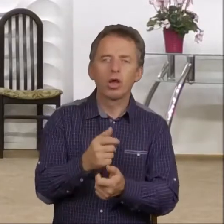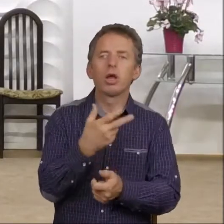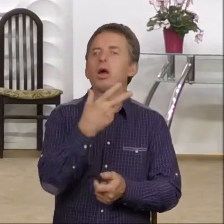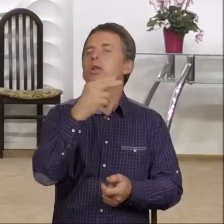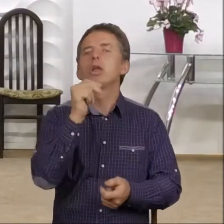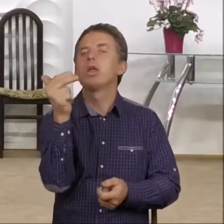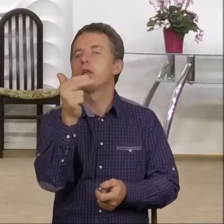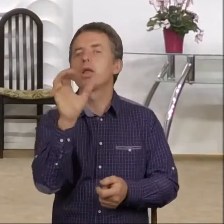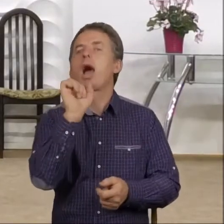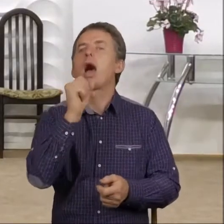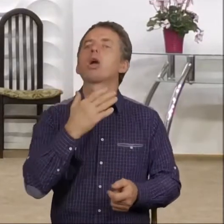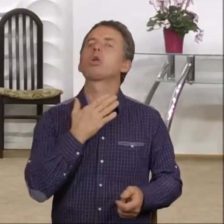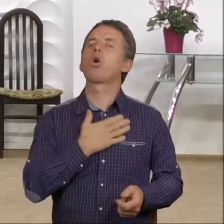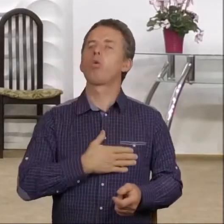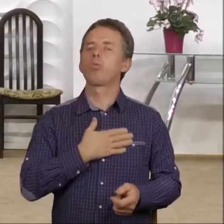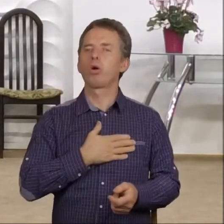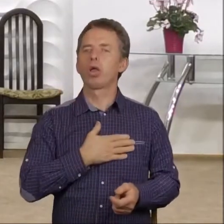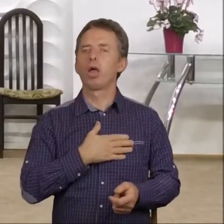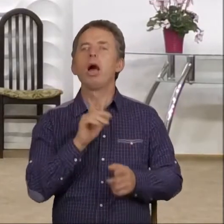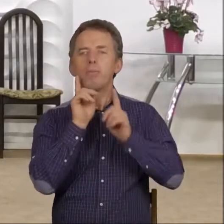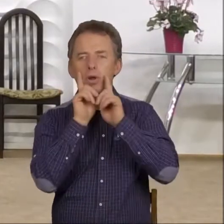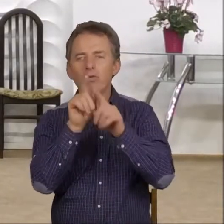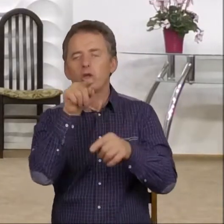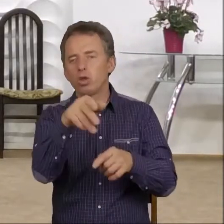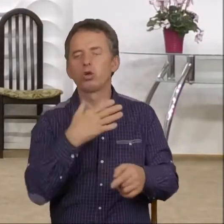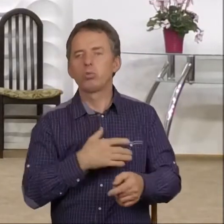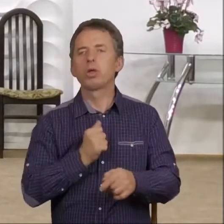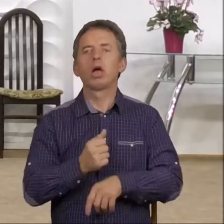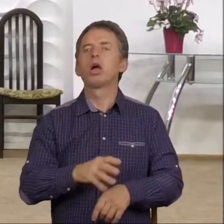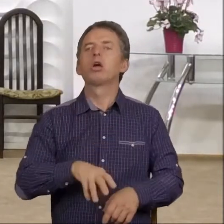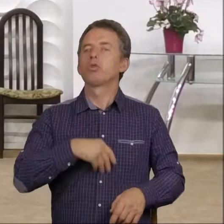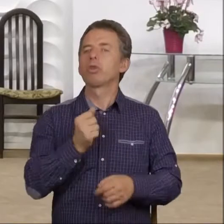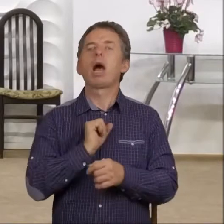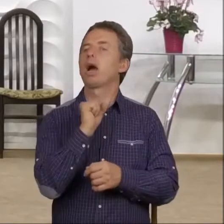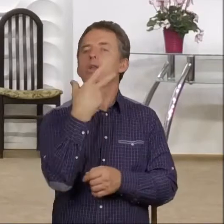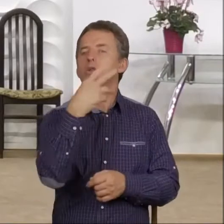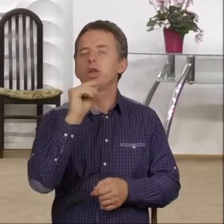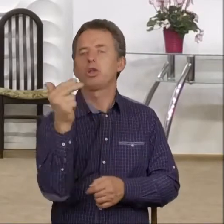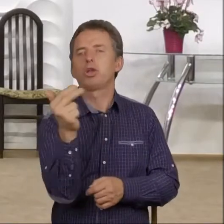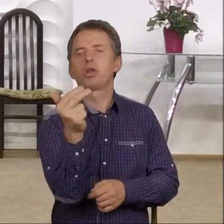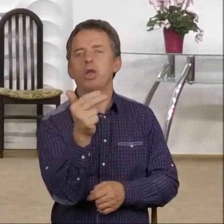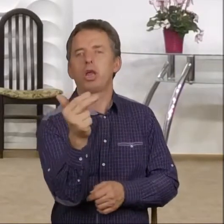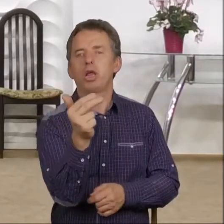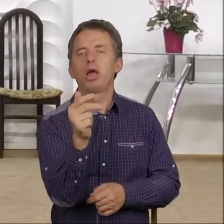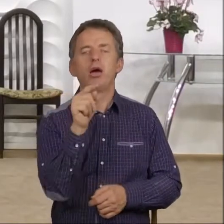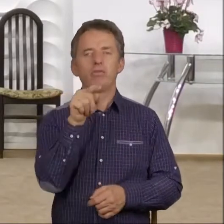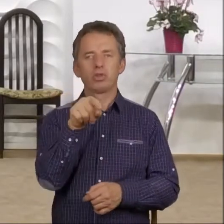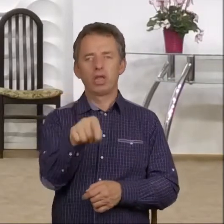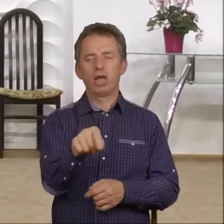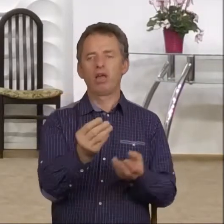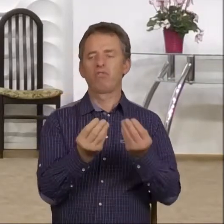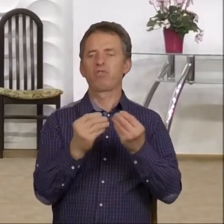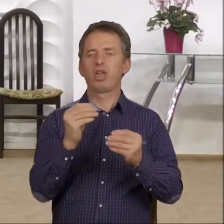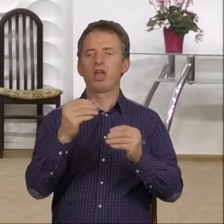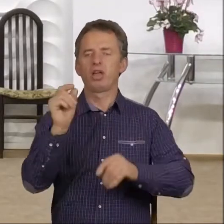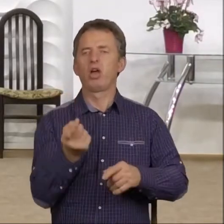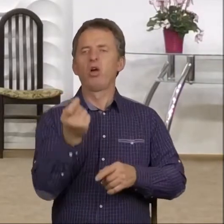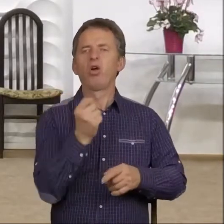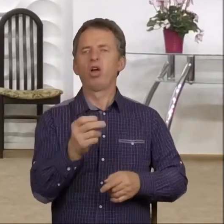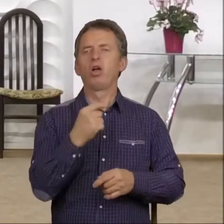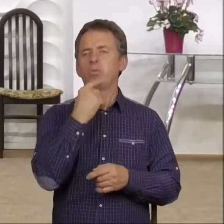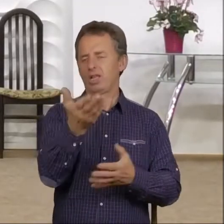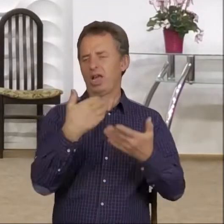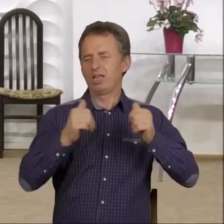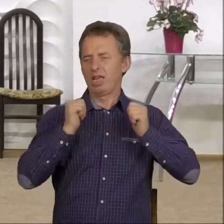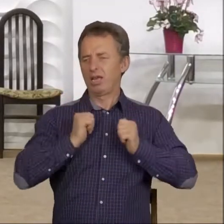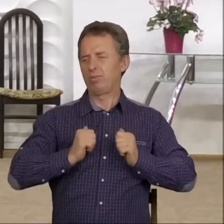sobota, prawda, bo to sobota jest święta, a nie niedziela. Tylko wtedy ta większość się odezwie i powie, dajcie